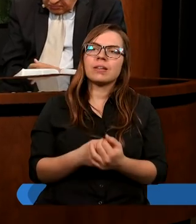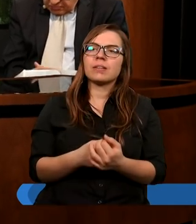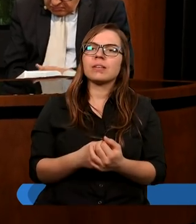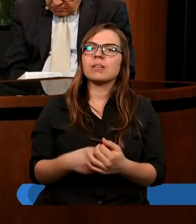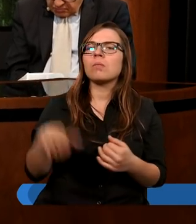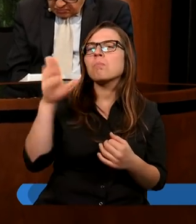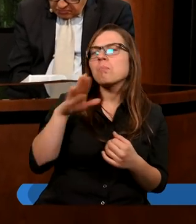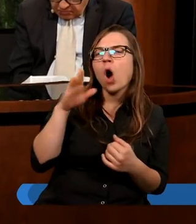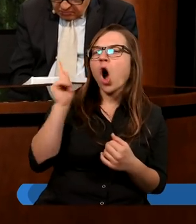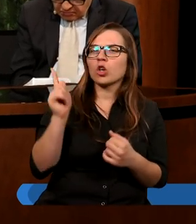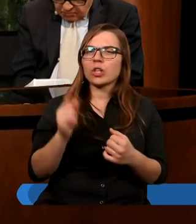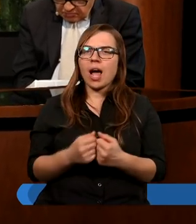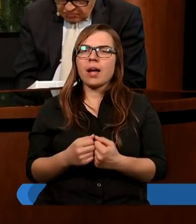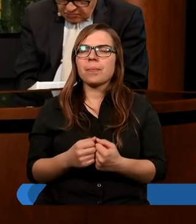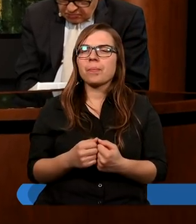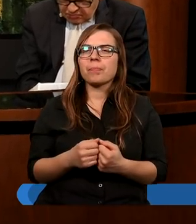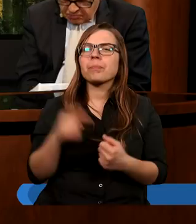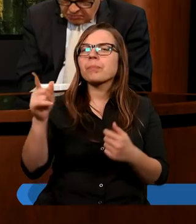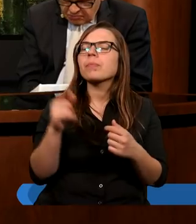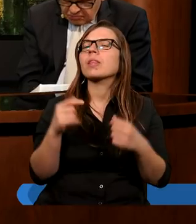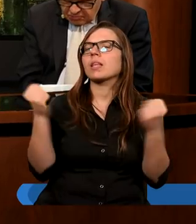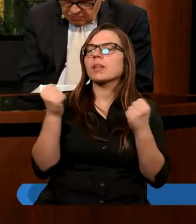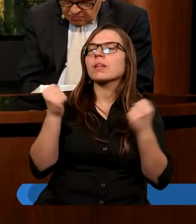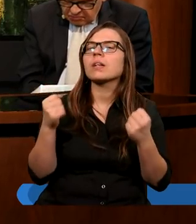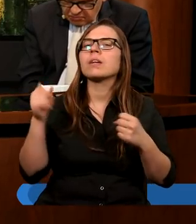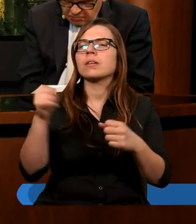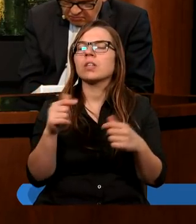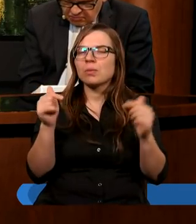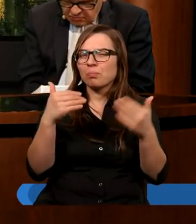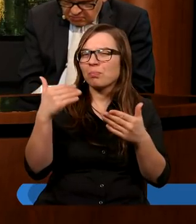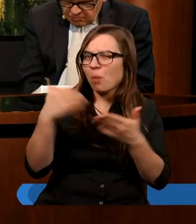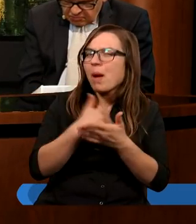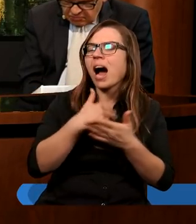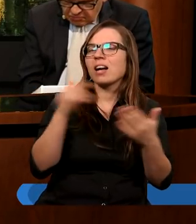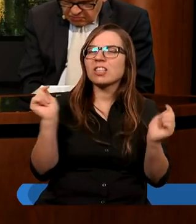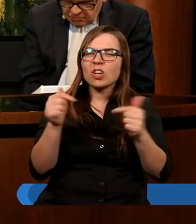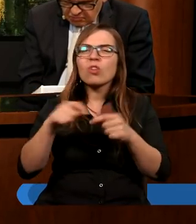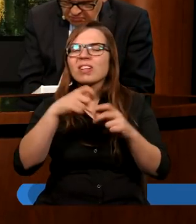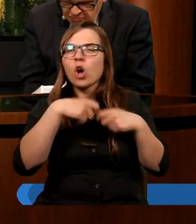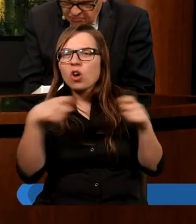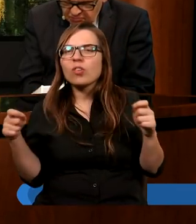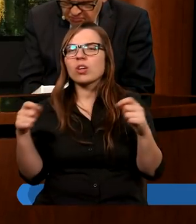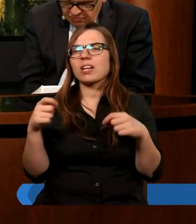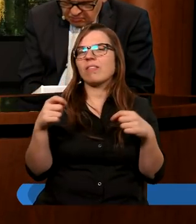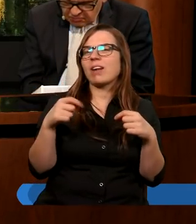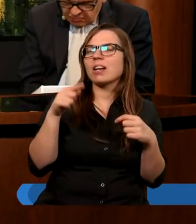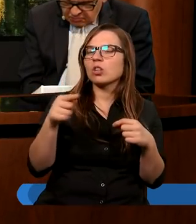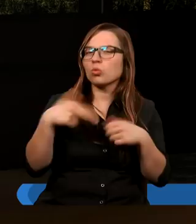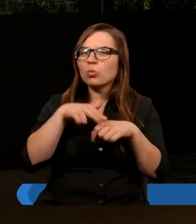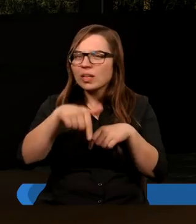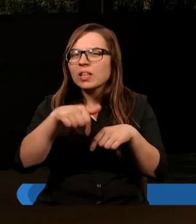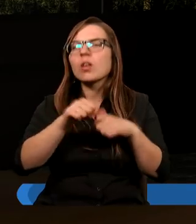Panie Boże, wokół nas jest tyle konfliktów i w nas one są.